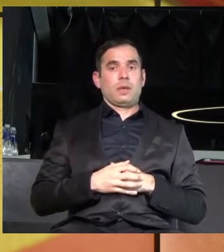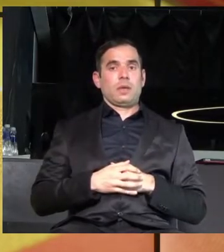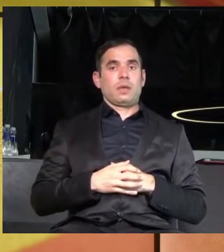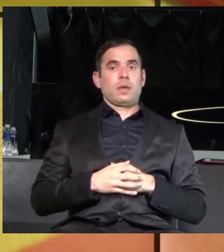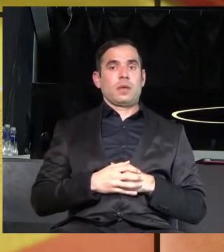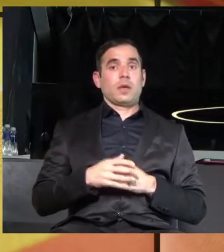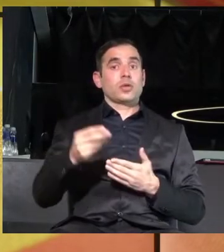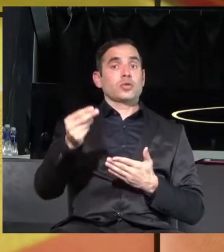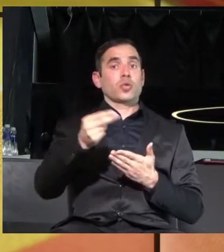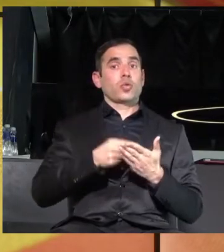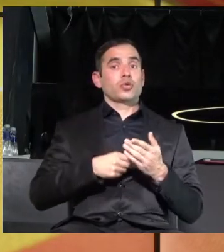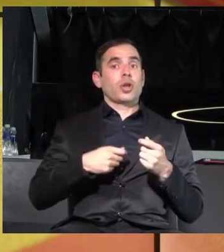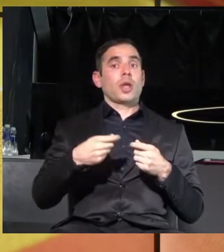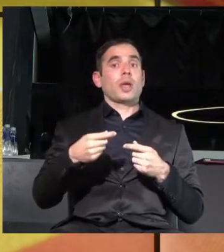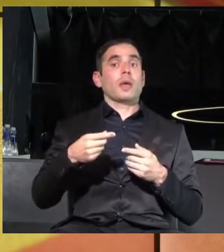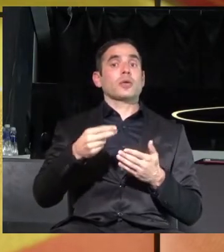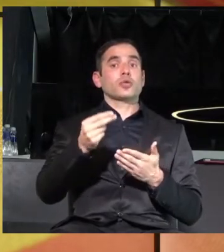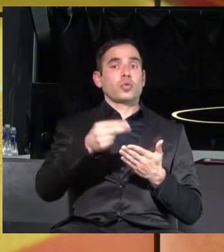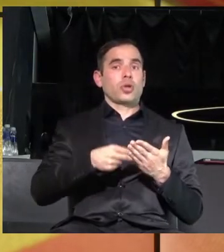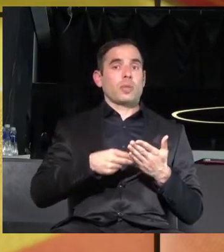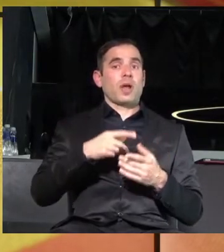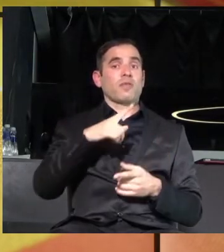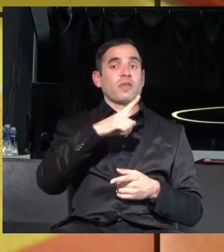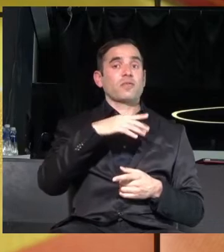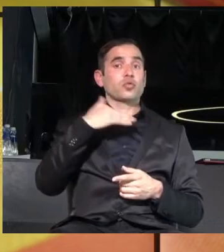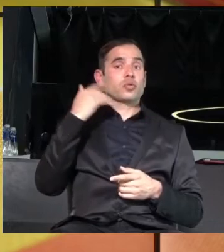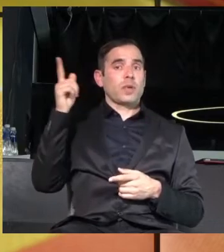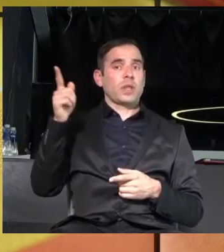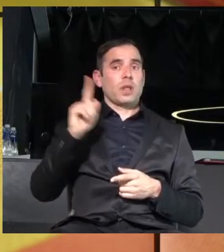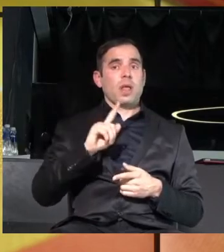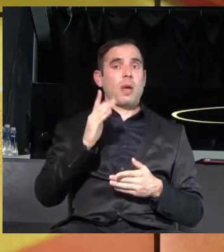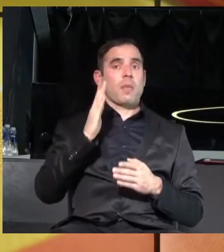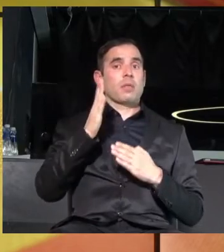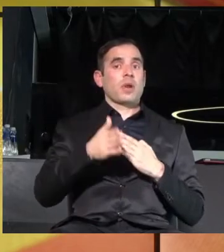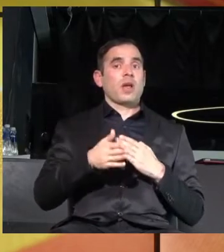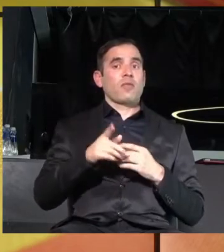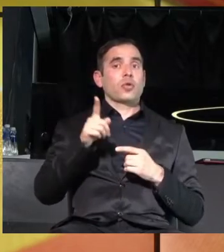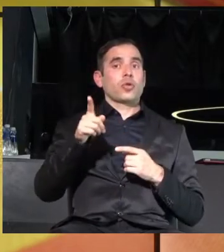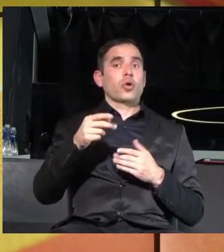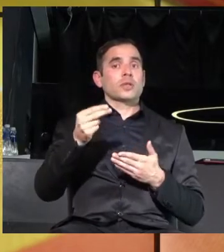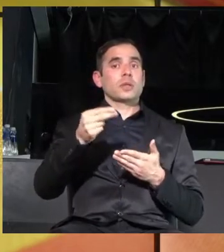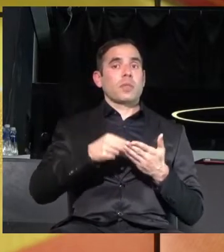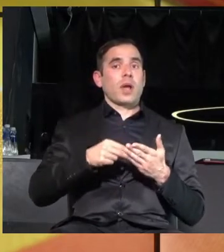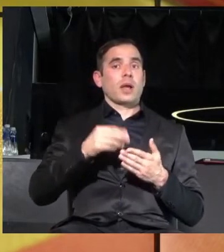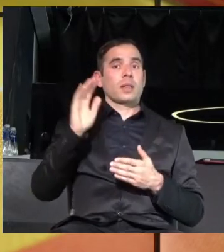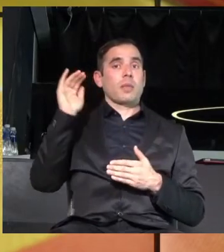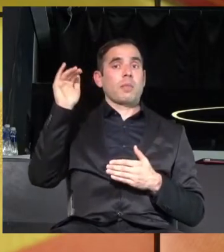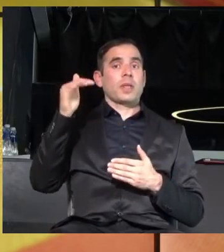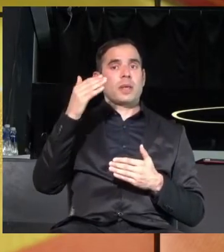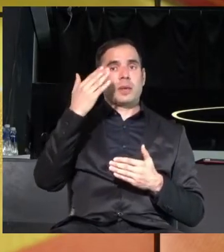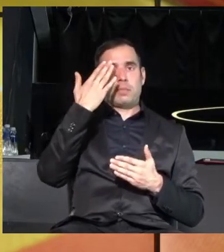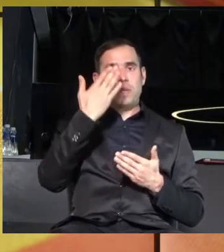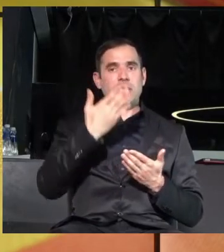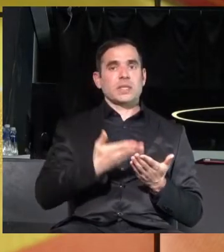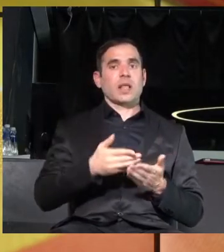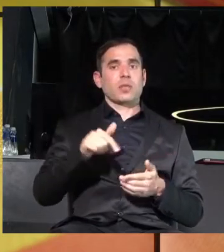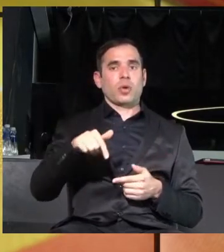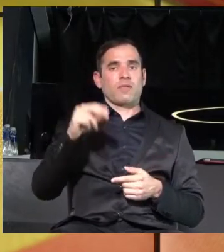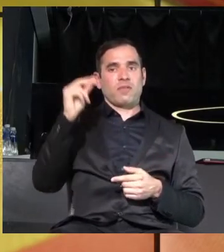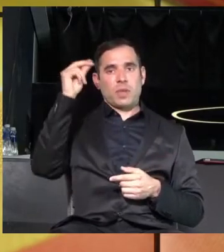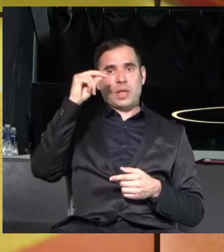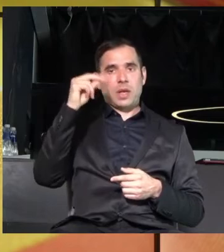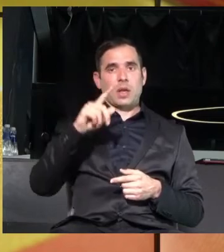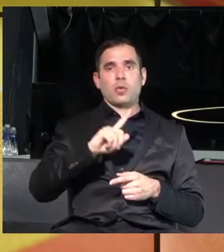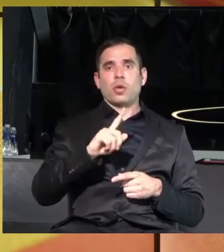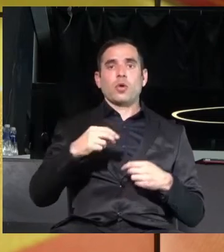сключили брак в чужбина, нямат право този брак да им бъде признат България. Защото никой не може да